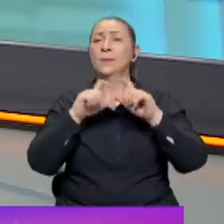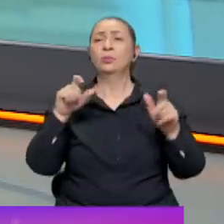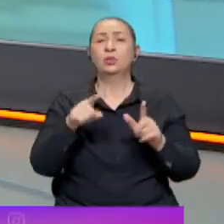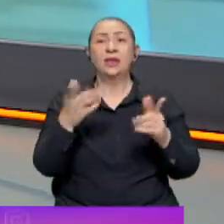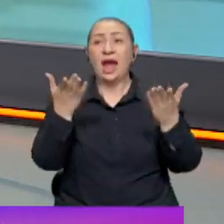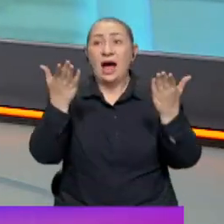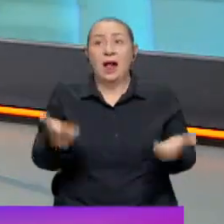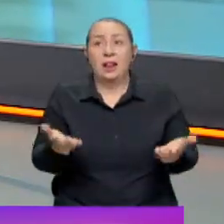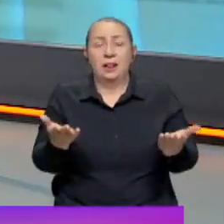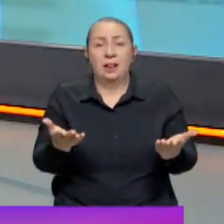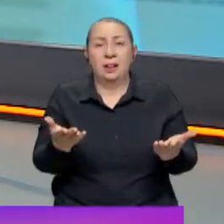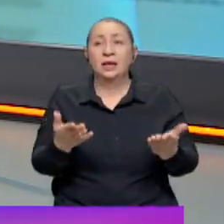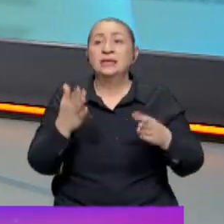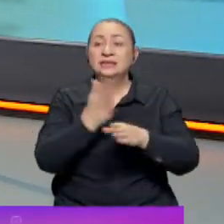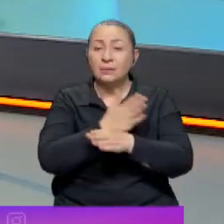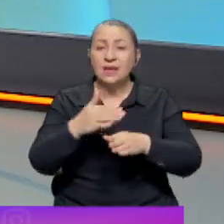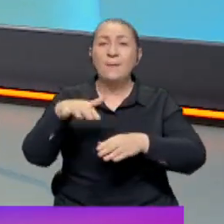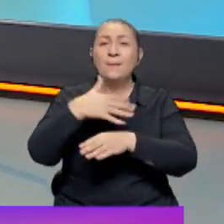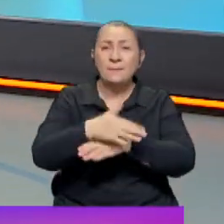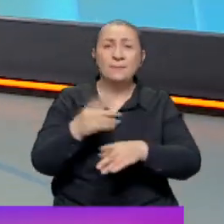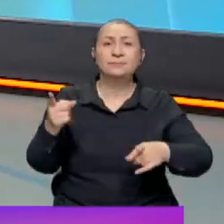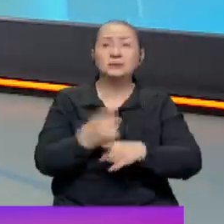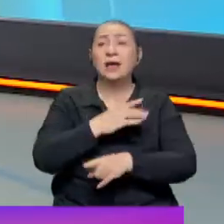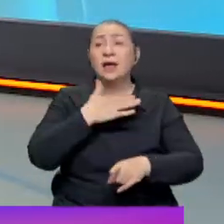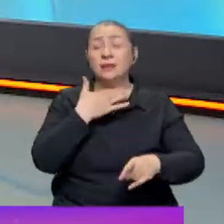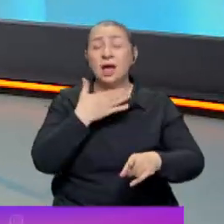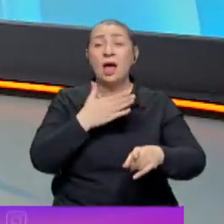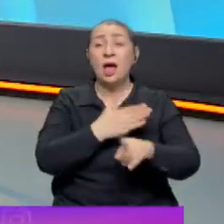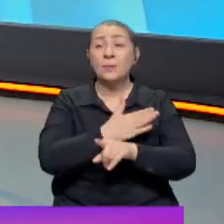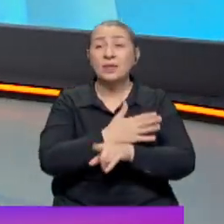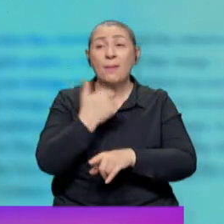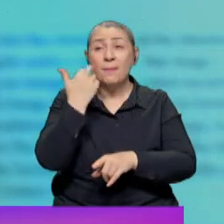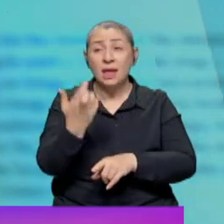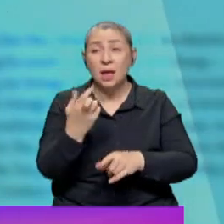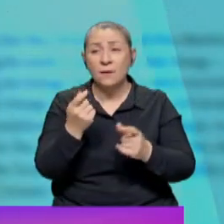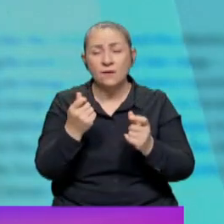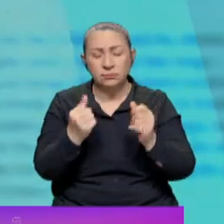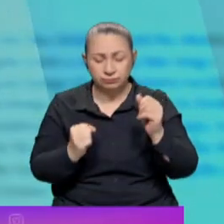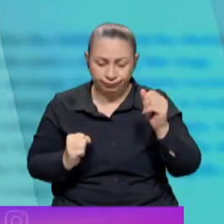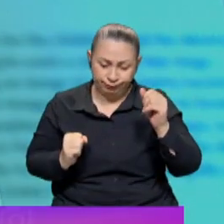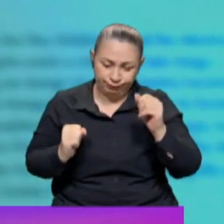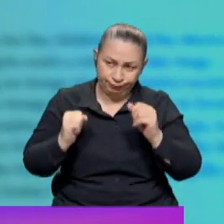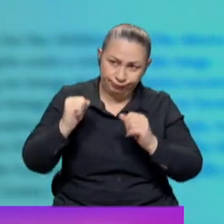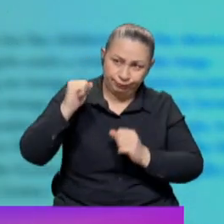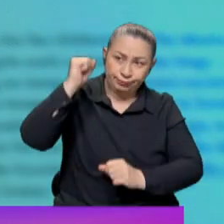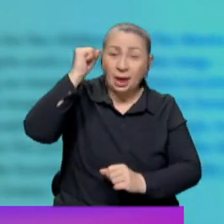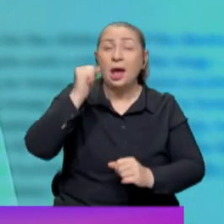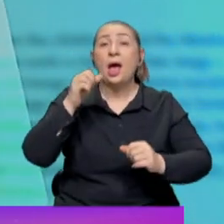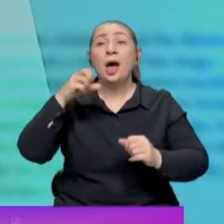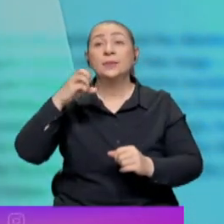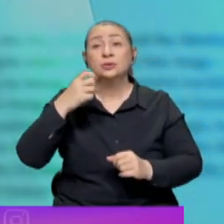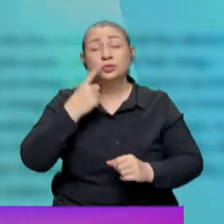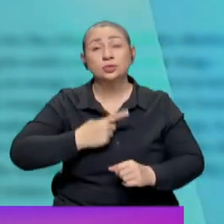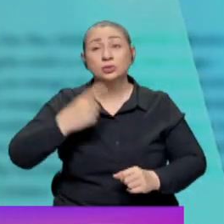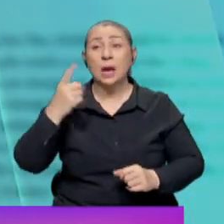bu ne haldir? Sebze, meyveden ete, ekmekten peynire fiyatlar uçuşa geçerken AKP'li